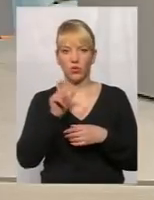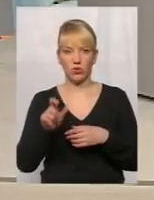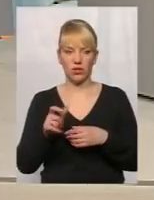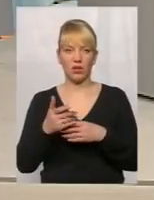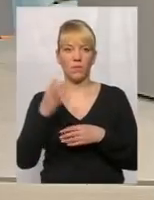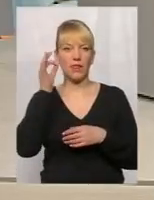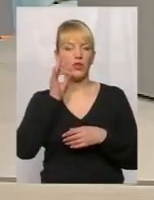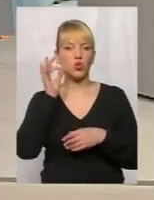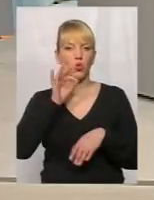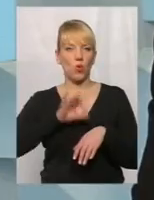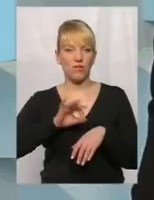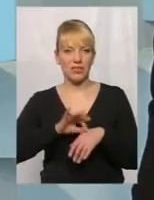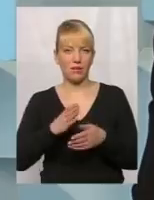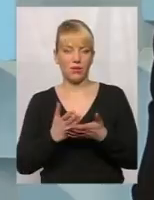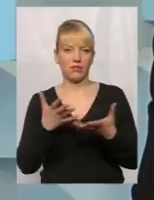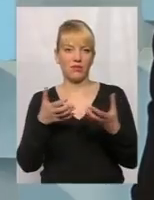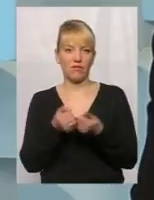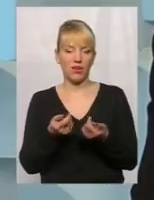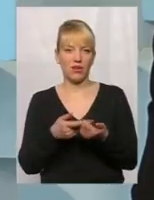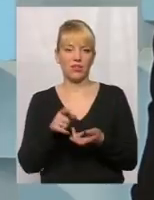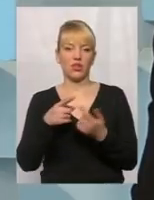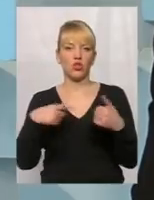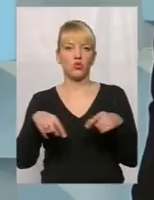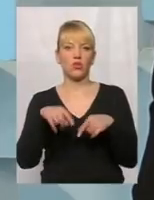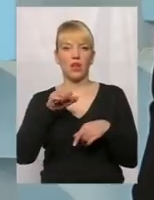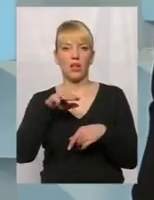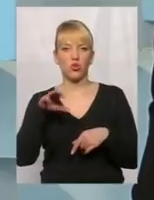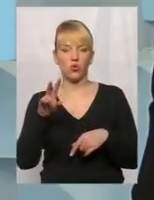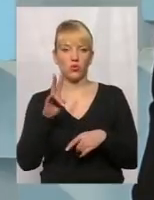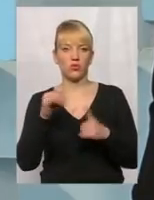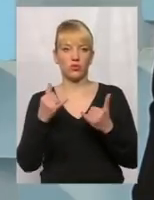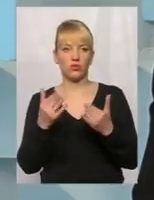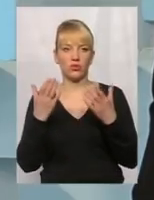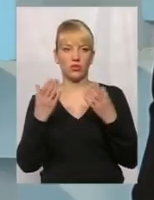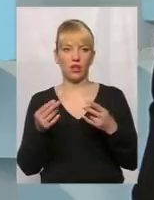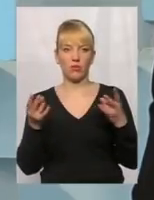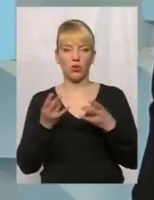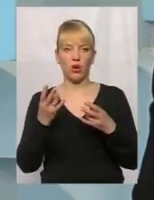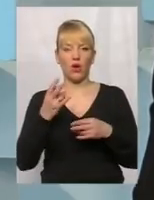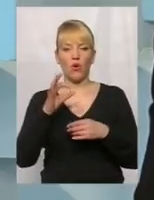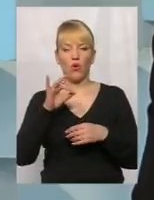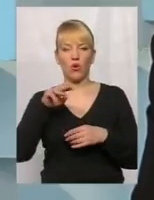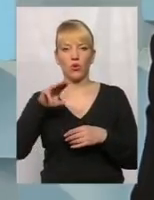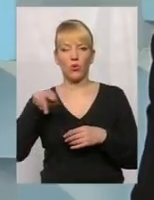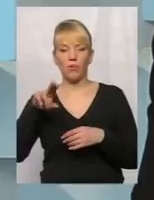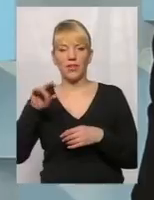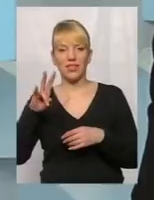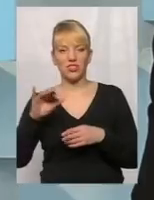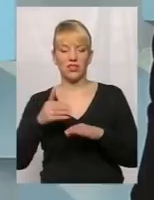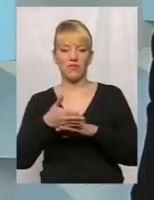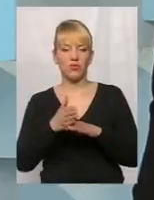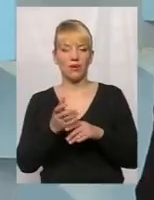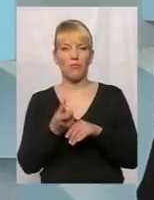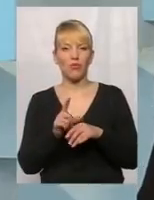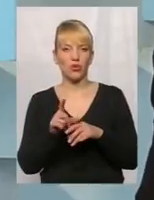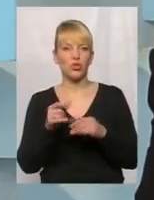і цукровий діабет, і аварії, і зони АТО приходять, які на сьогоднішній день потребують ортопедичного взуття більш такого сучасного.